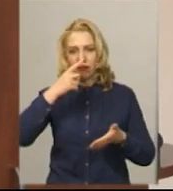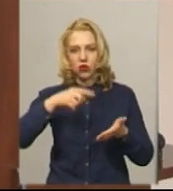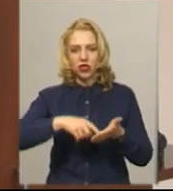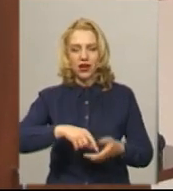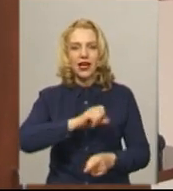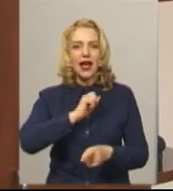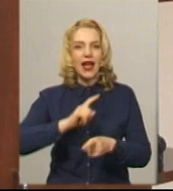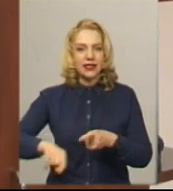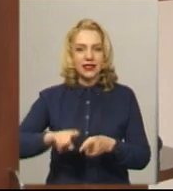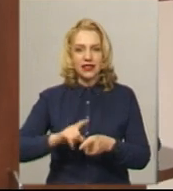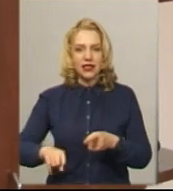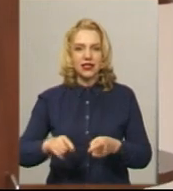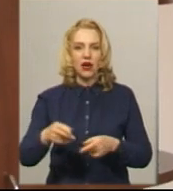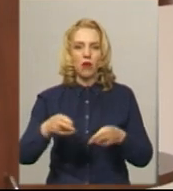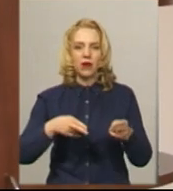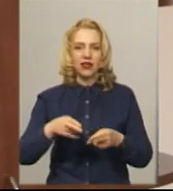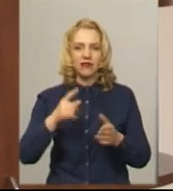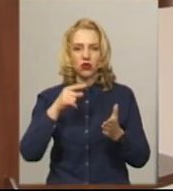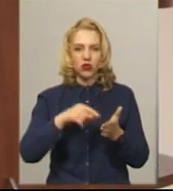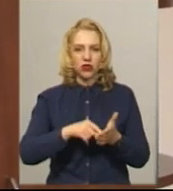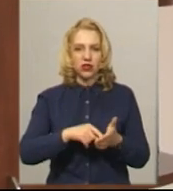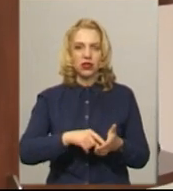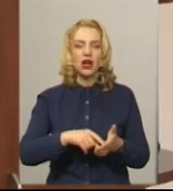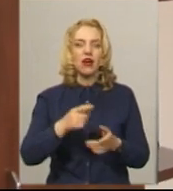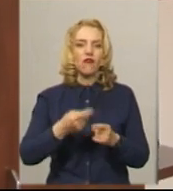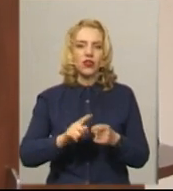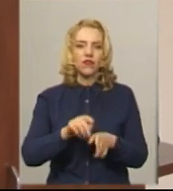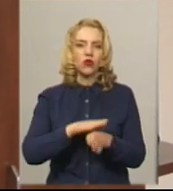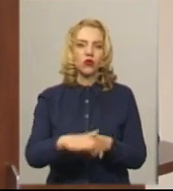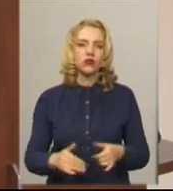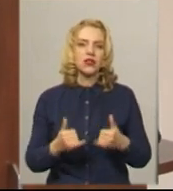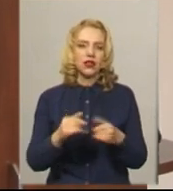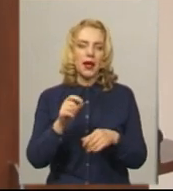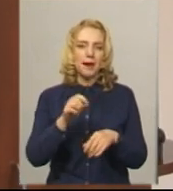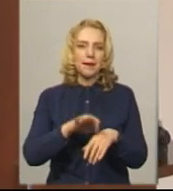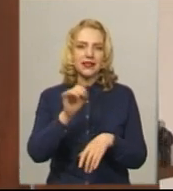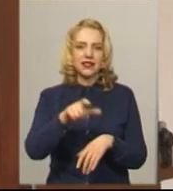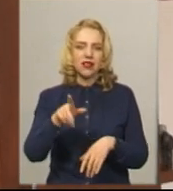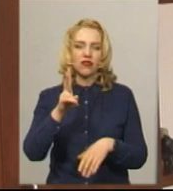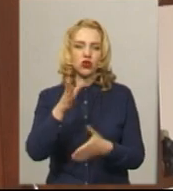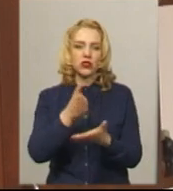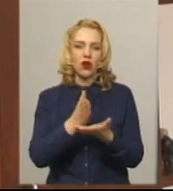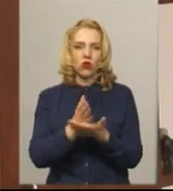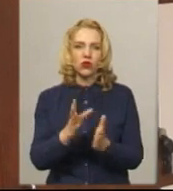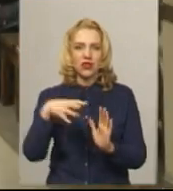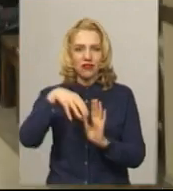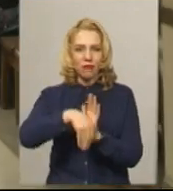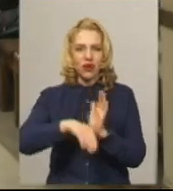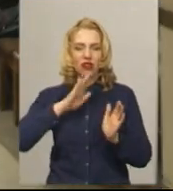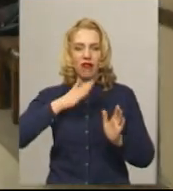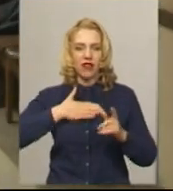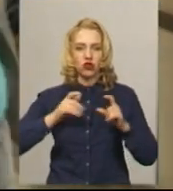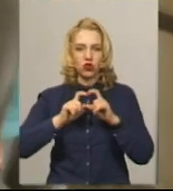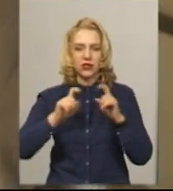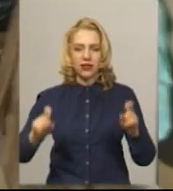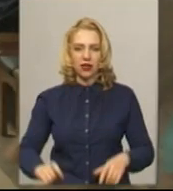екстрені оперативні втручання, ургентні, вони виконуються для пацієнтів, які знаходяться в межах нашого закладу. Для